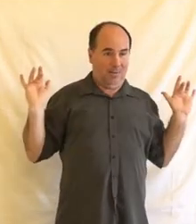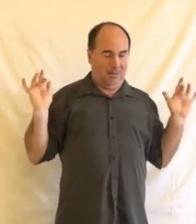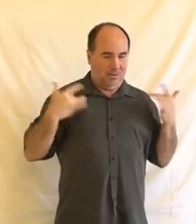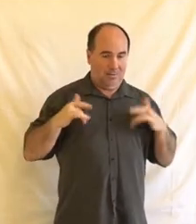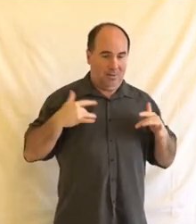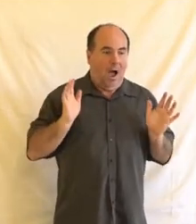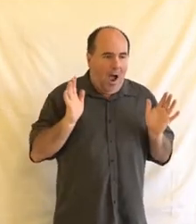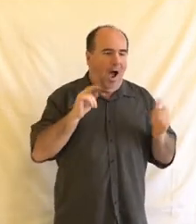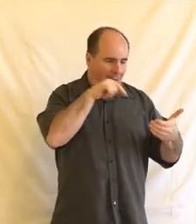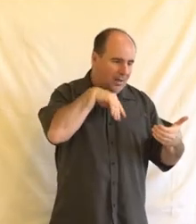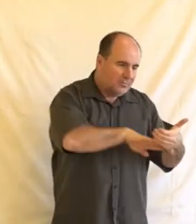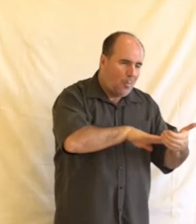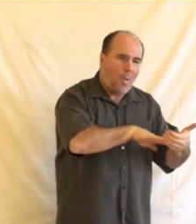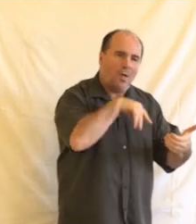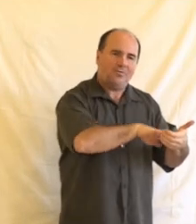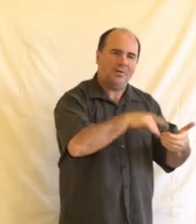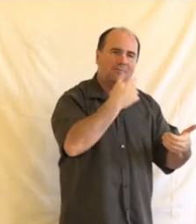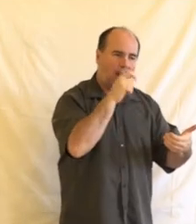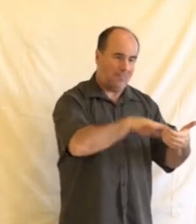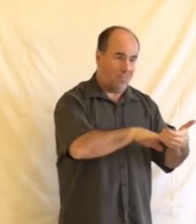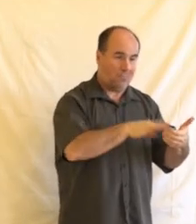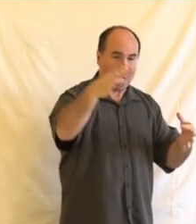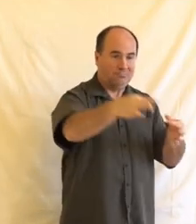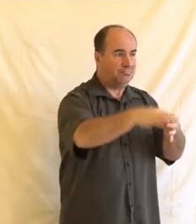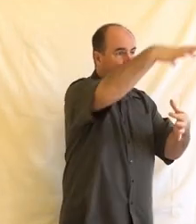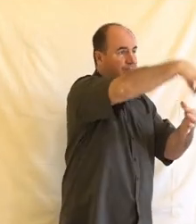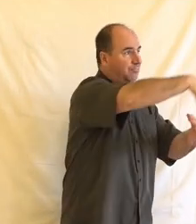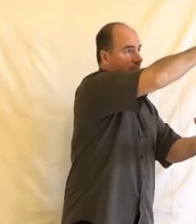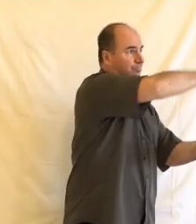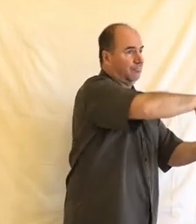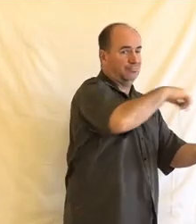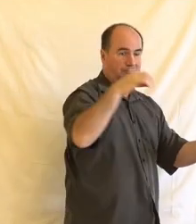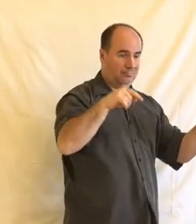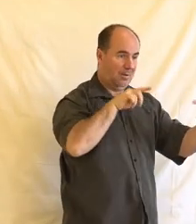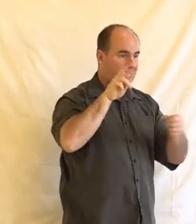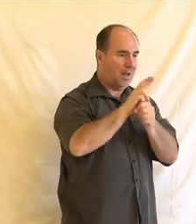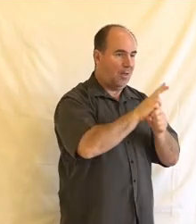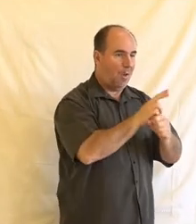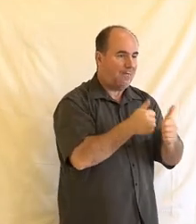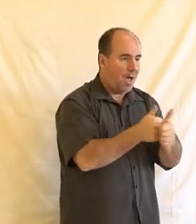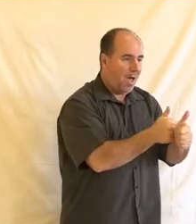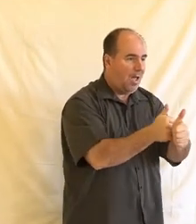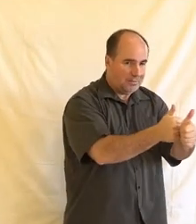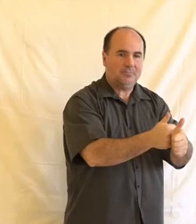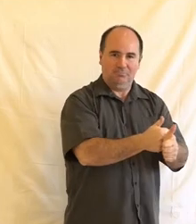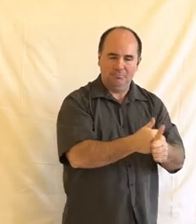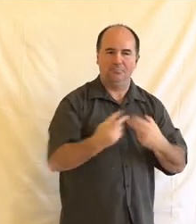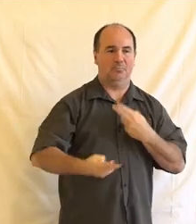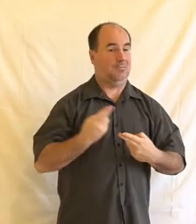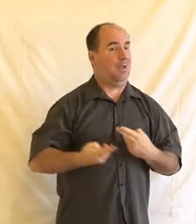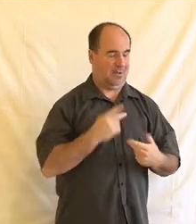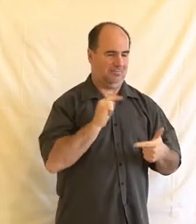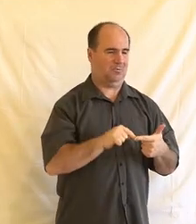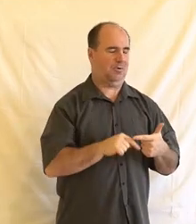a poskytují se dá, aniž by o tom uživatelé věděli. A potom je, řekněme, třetí